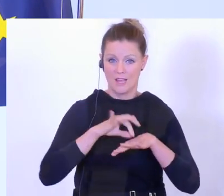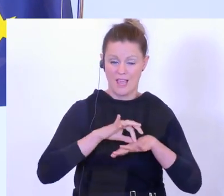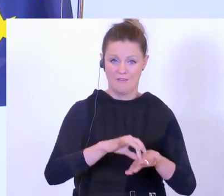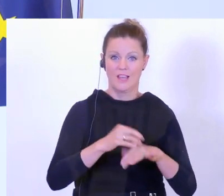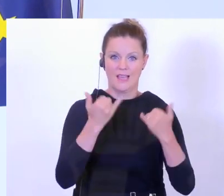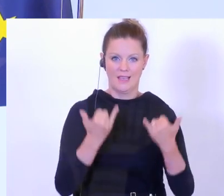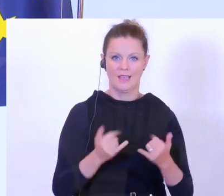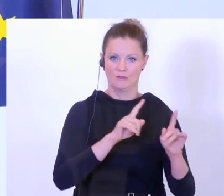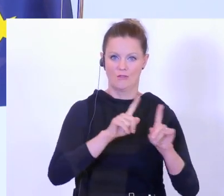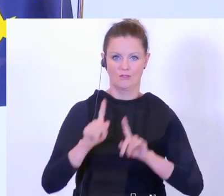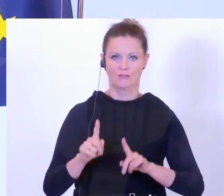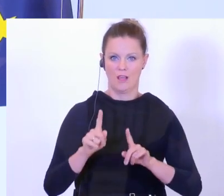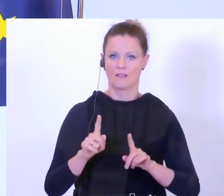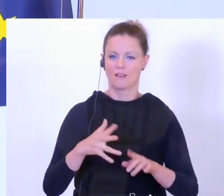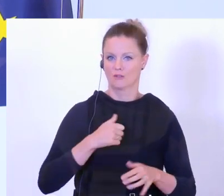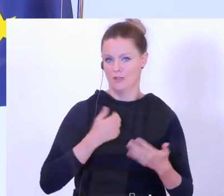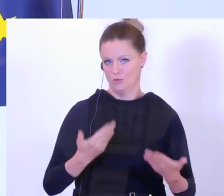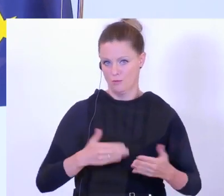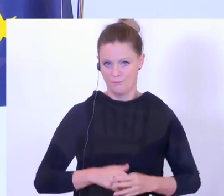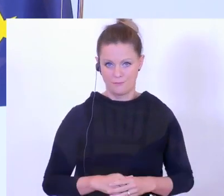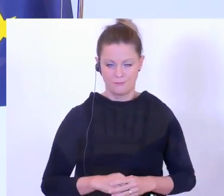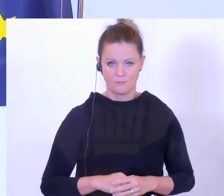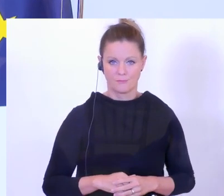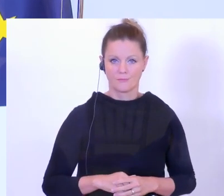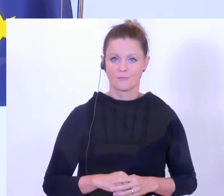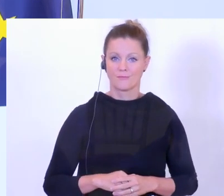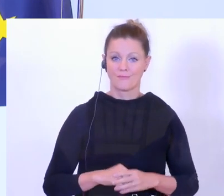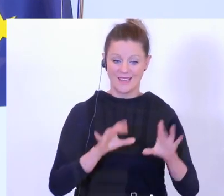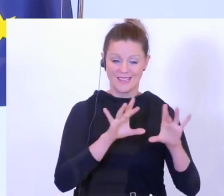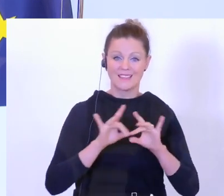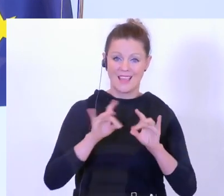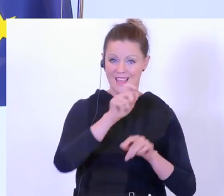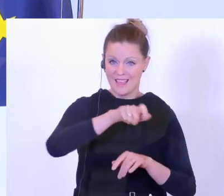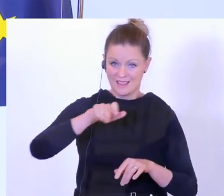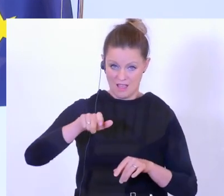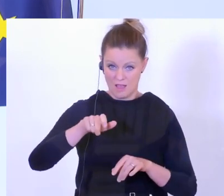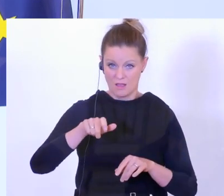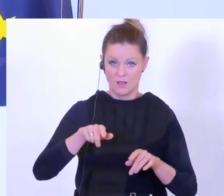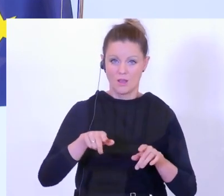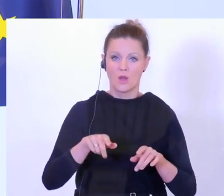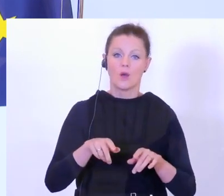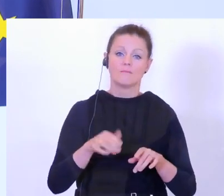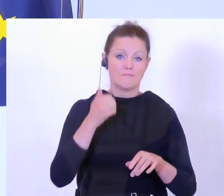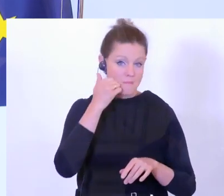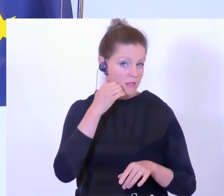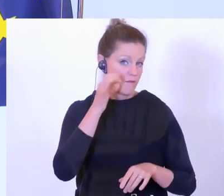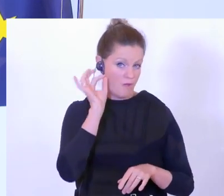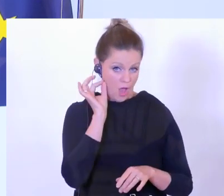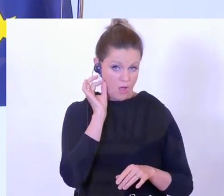heute zu diesem Status gebracht haben. Was die Täter und auch die Täterinnen